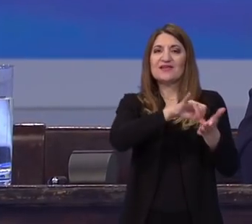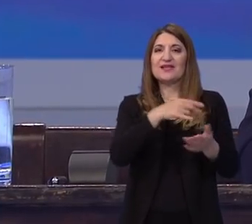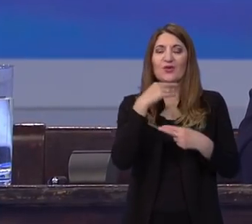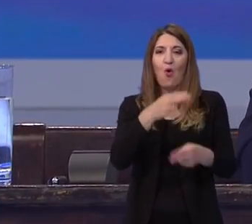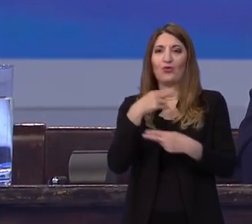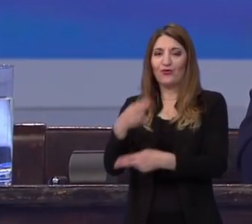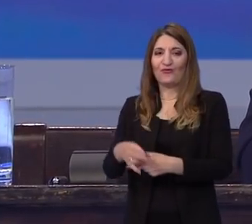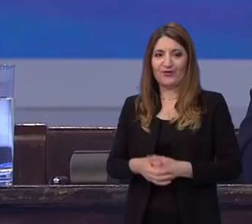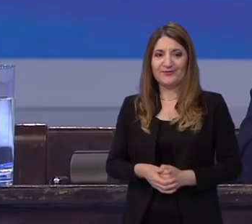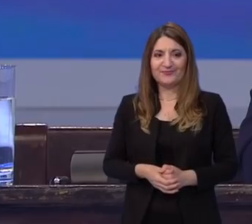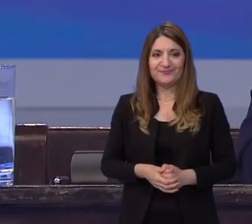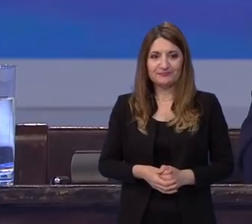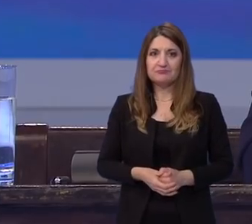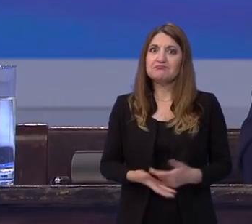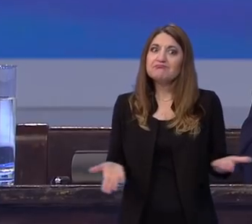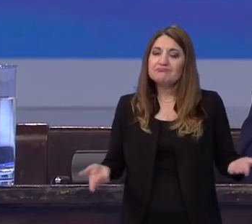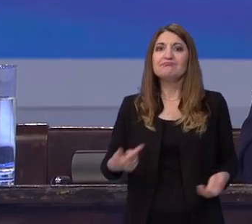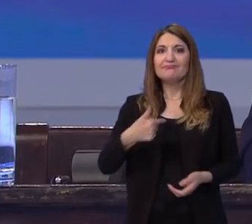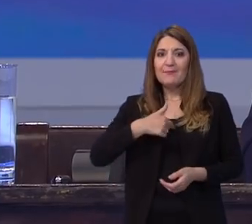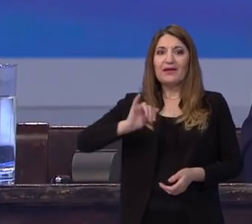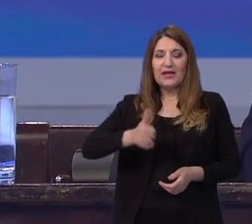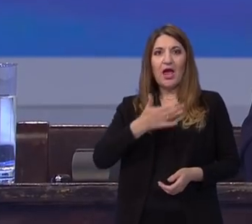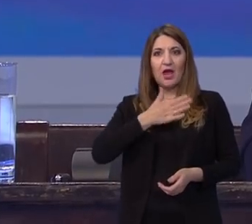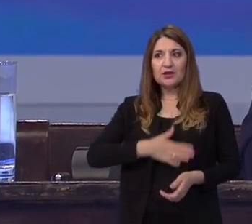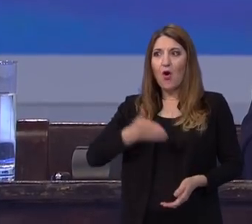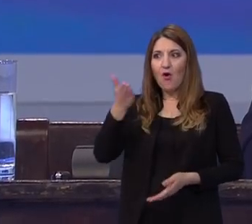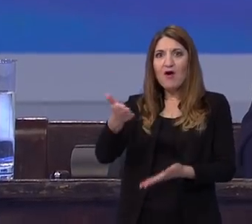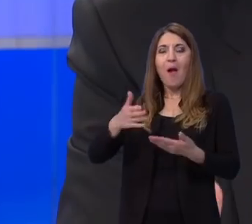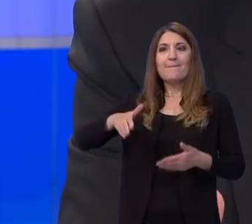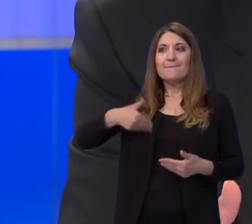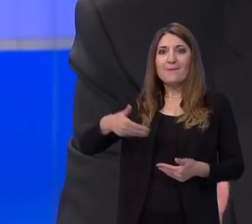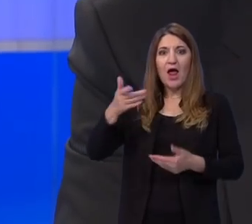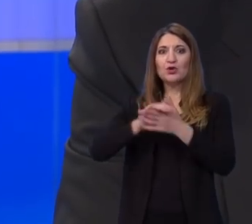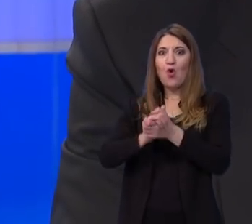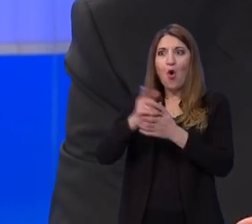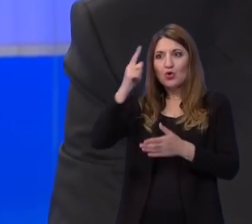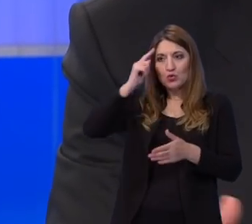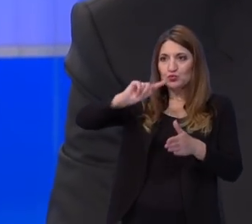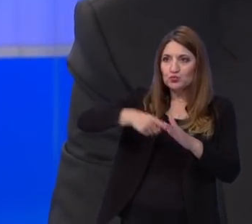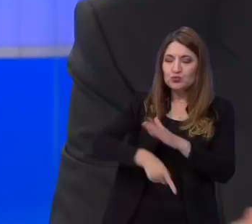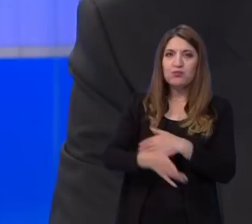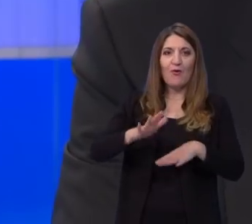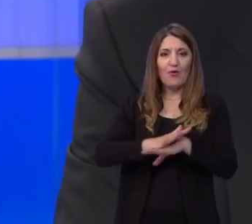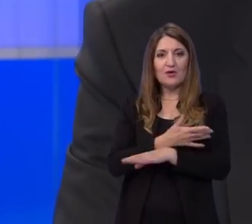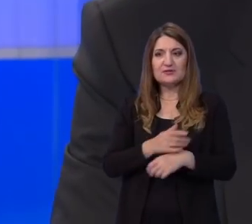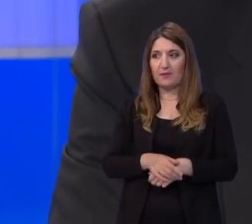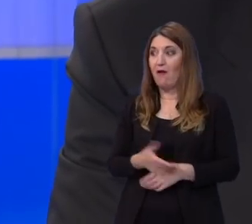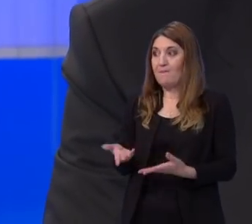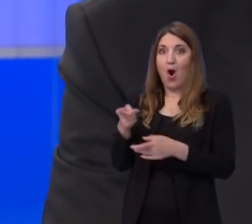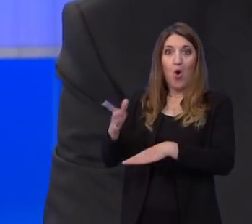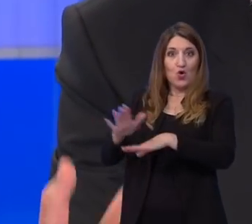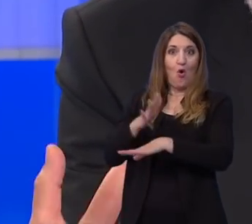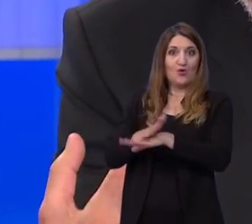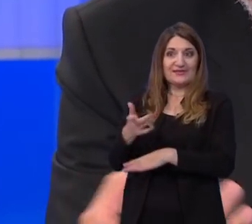Tvarno, meni je drago da mladi kolega vrlo ovako dubinski razmišlja i to je u redu poruke suprici. je to osjetio na svojoj koži 12 godina